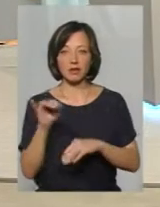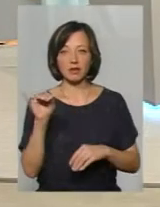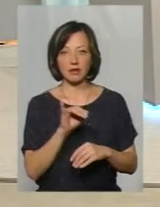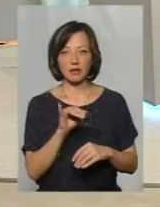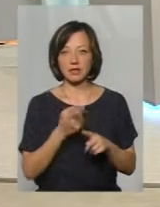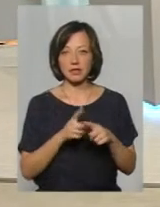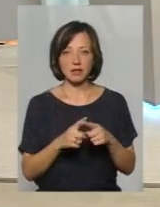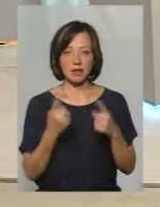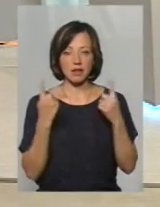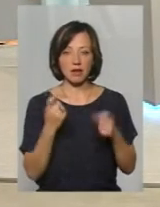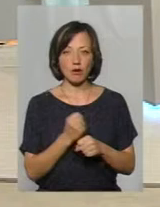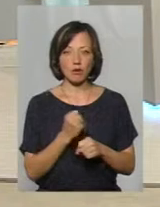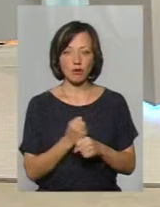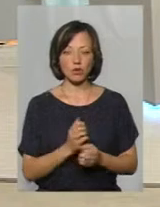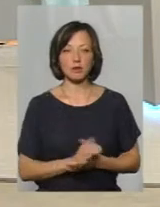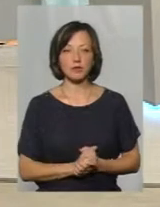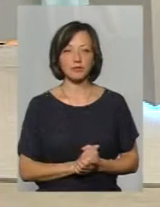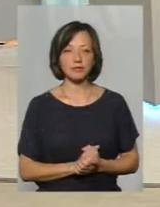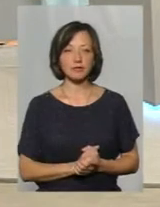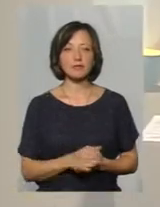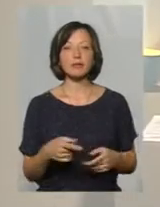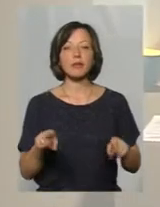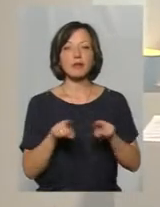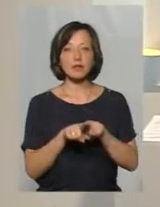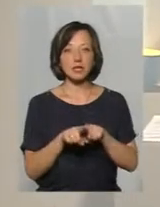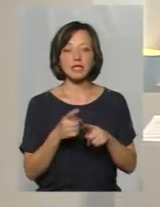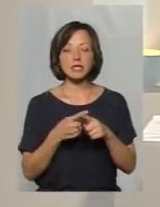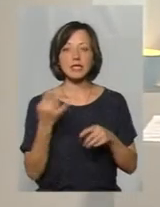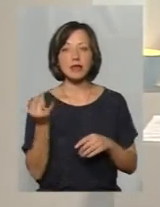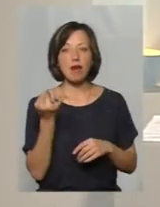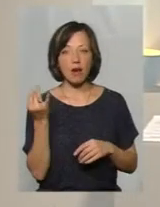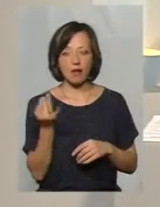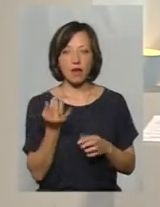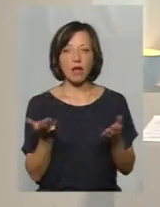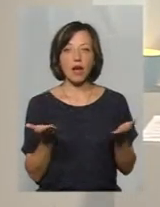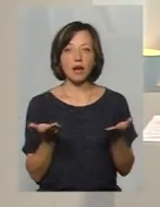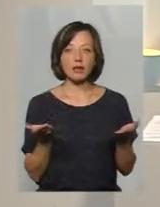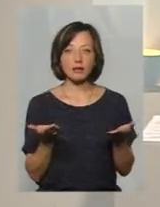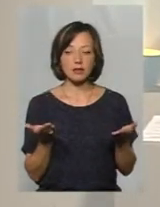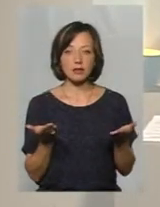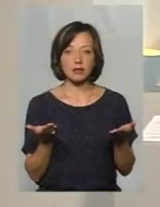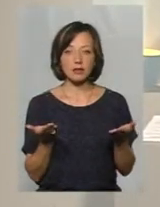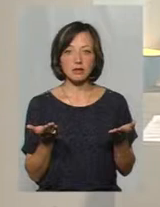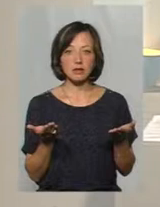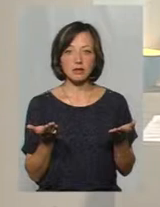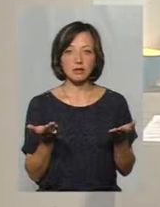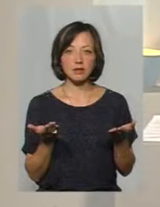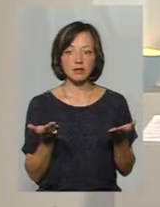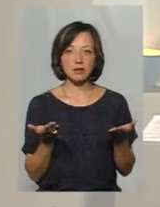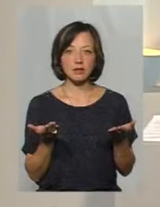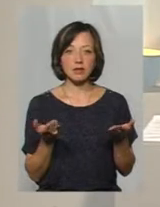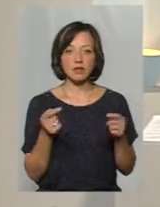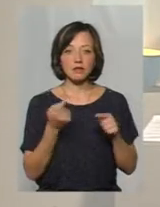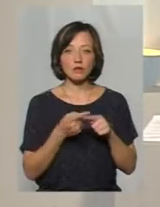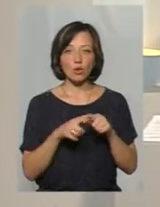І це значно велика робота. Але все ж таки цікаво, які в